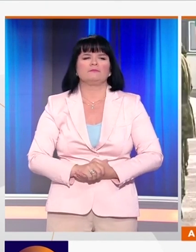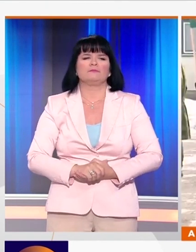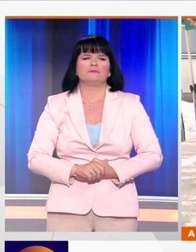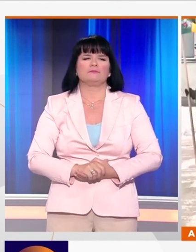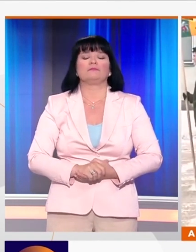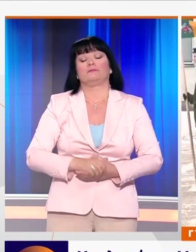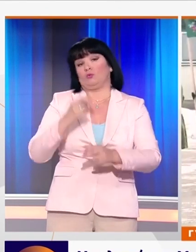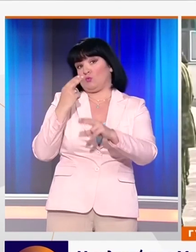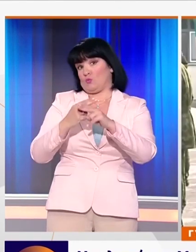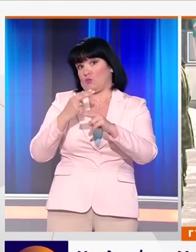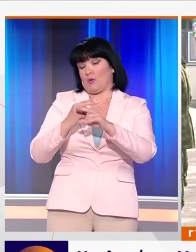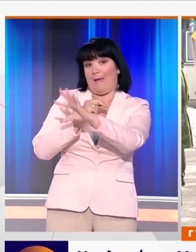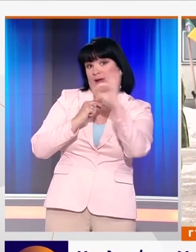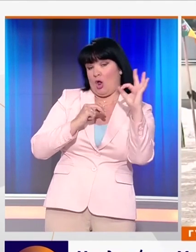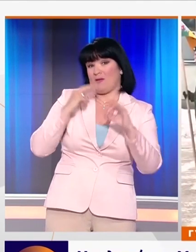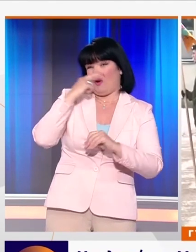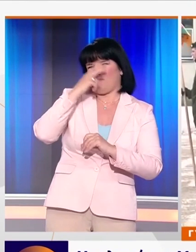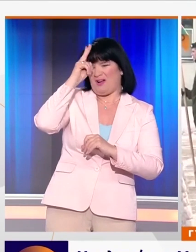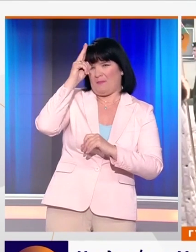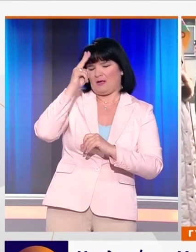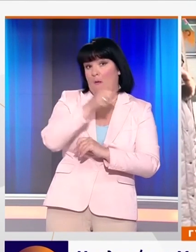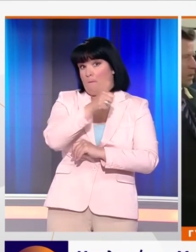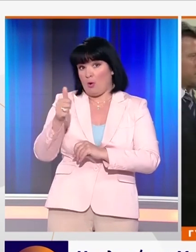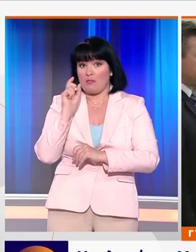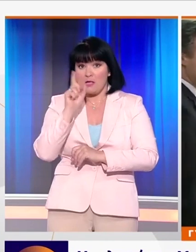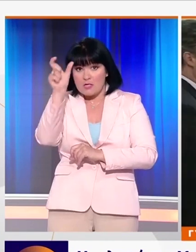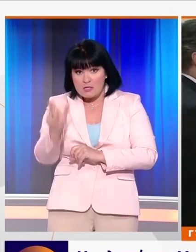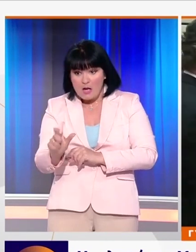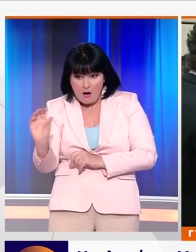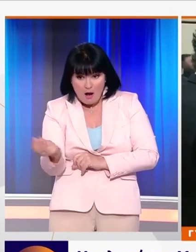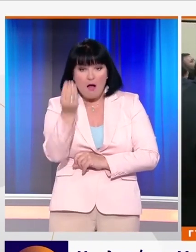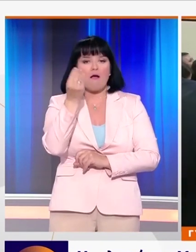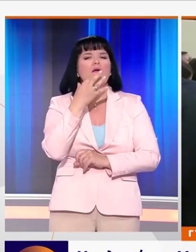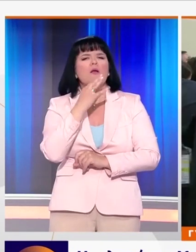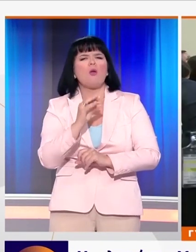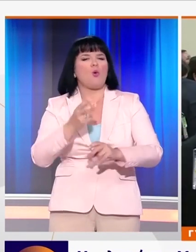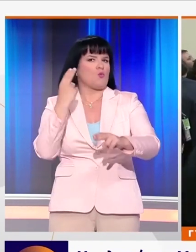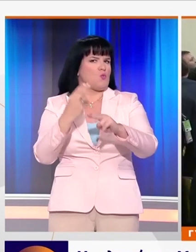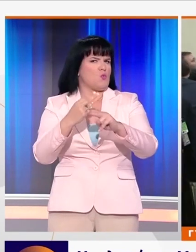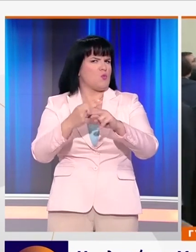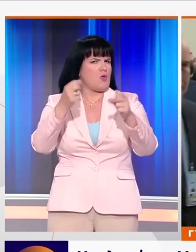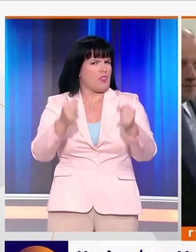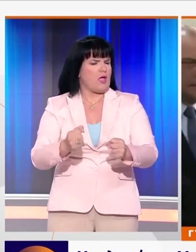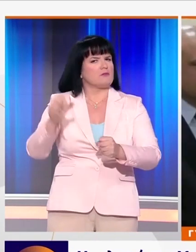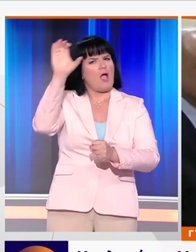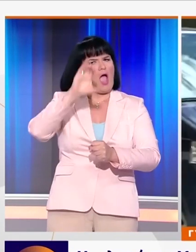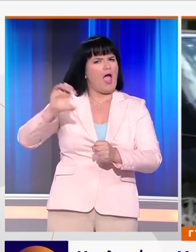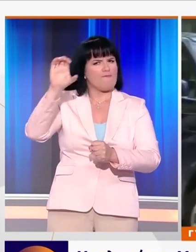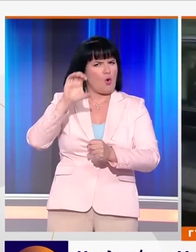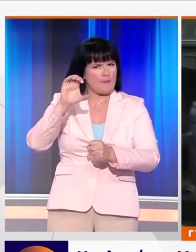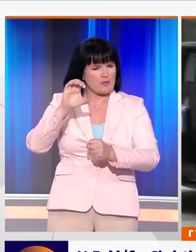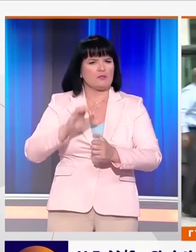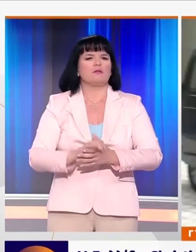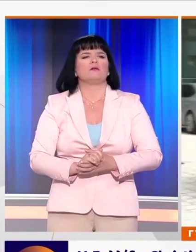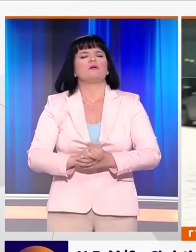Η εκλεκτή της Μέρκελ λέει ενώ όμως δεν είναι η μοναδική γυναίκα που επιλέγεται για να έχει μια σημαντική θέση στην Ευρωπαϊκή Ένωση.